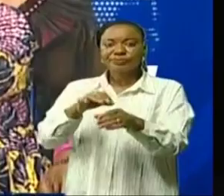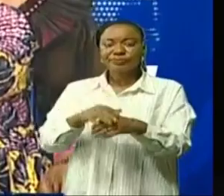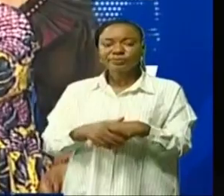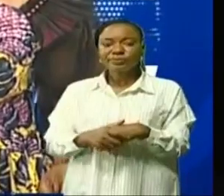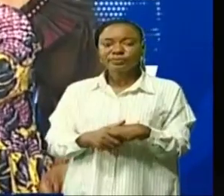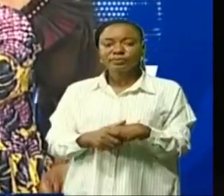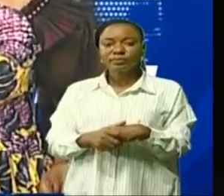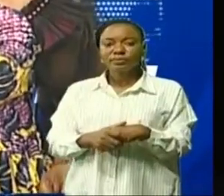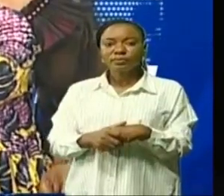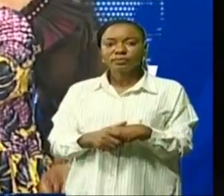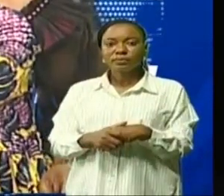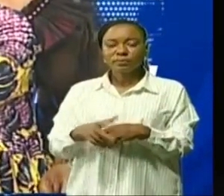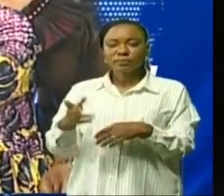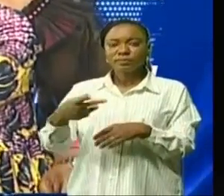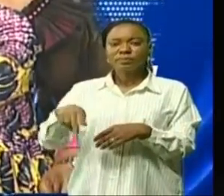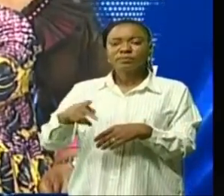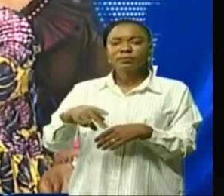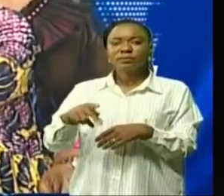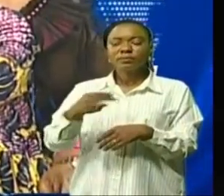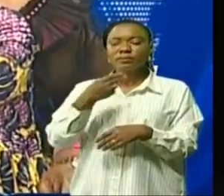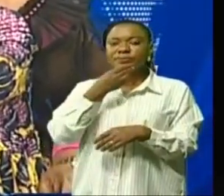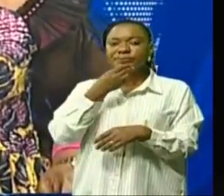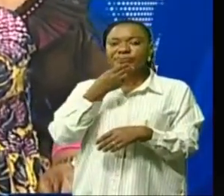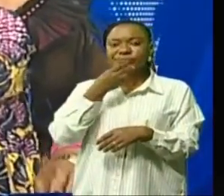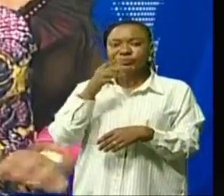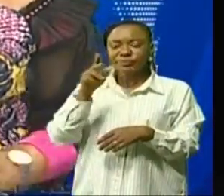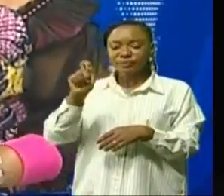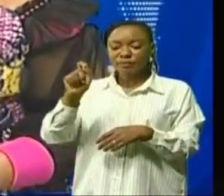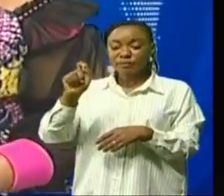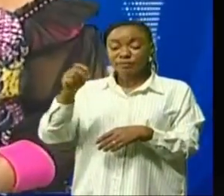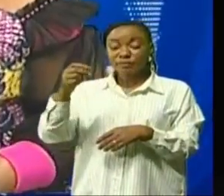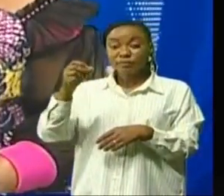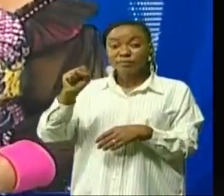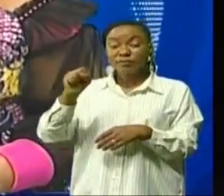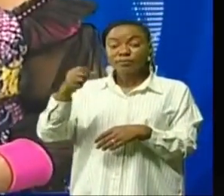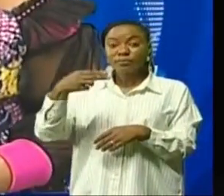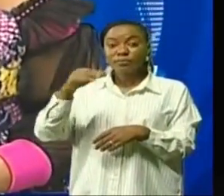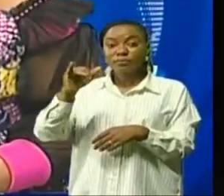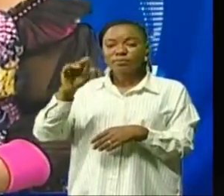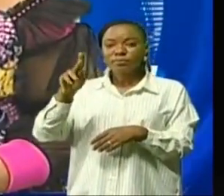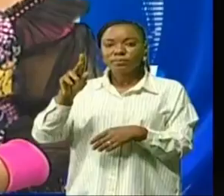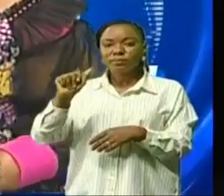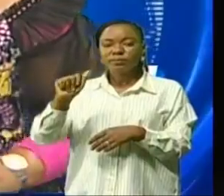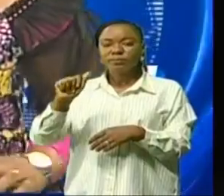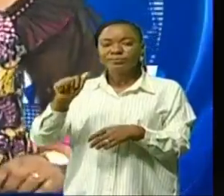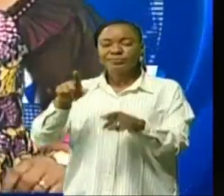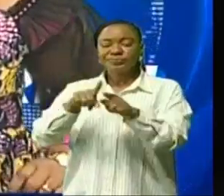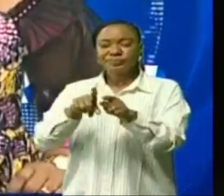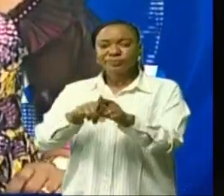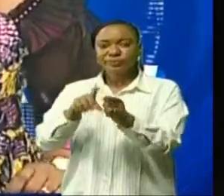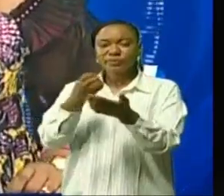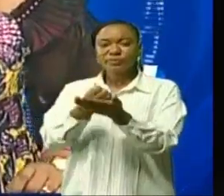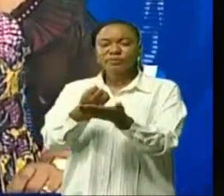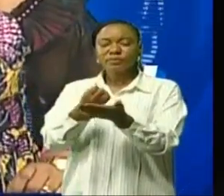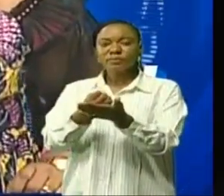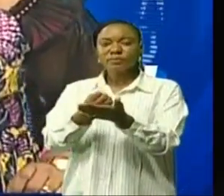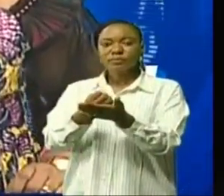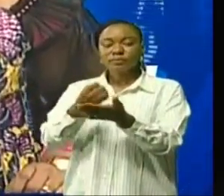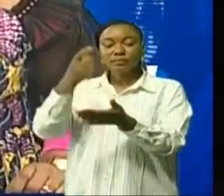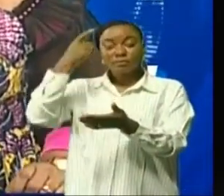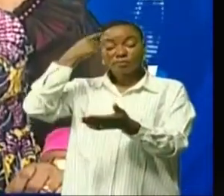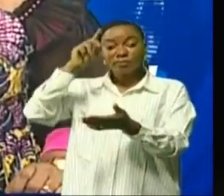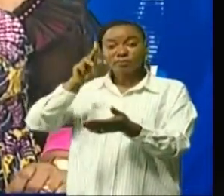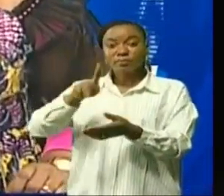Dans la province de Kassai-Tchikapa le développement des infrastructures la promotion des économies rurales et les